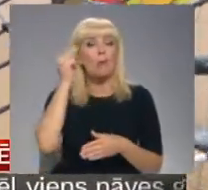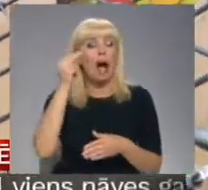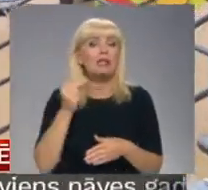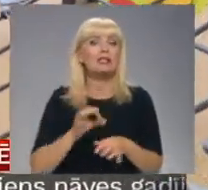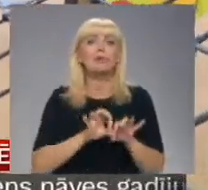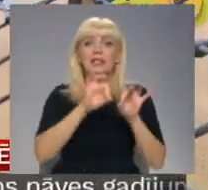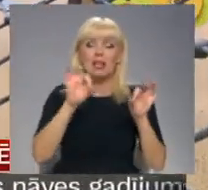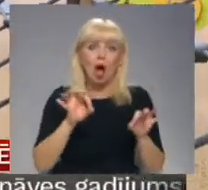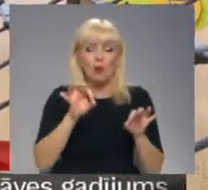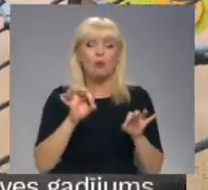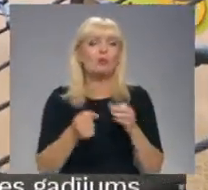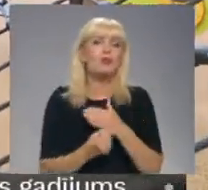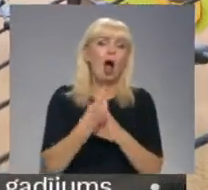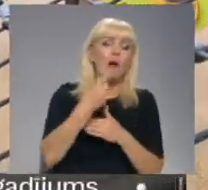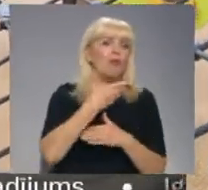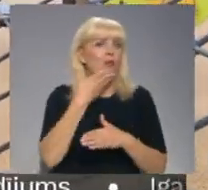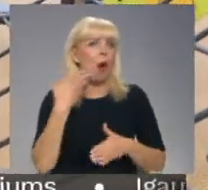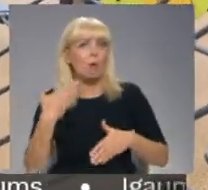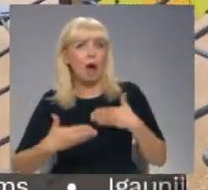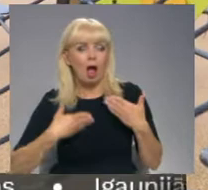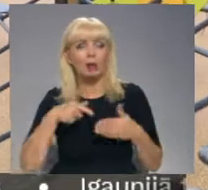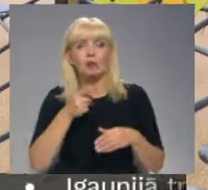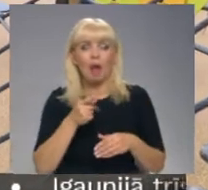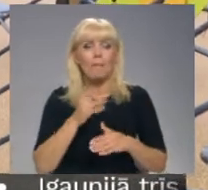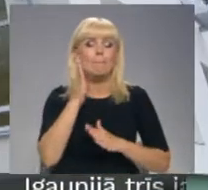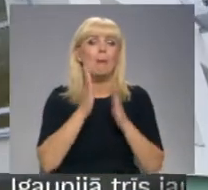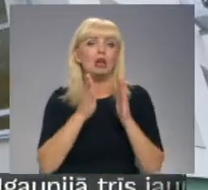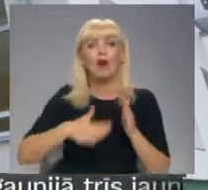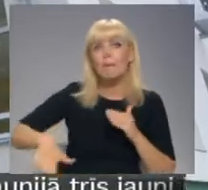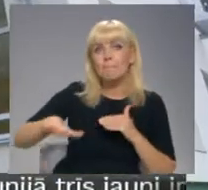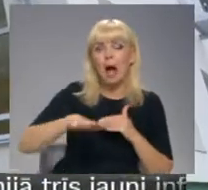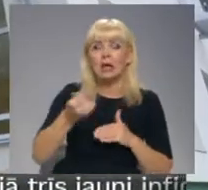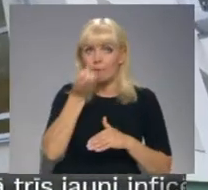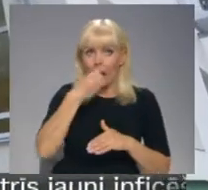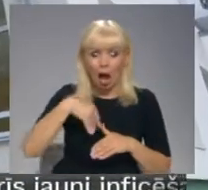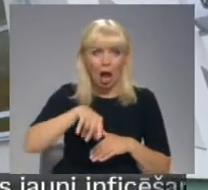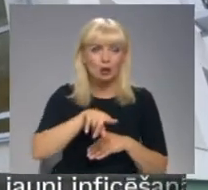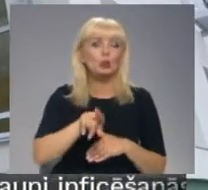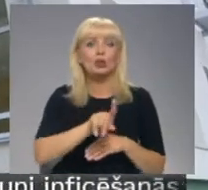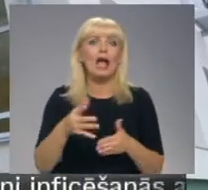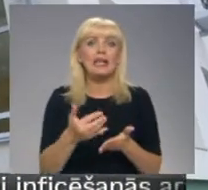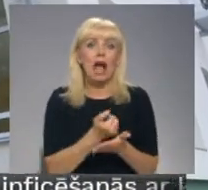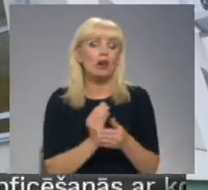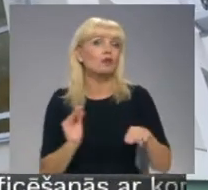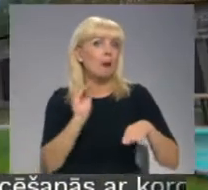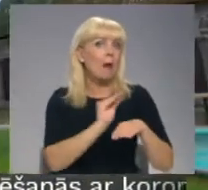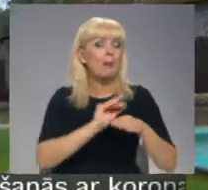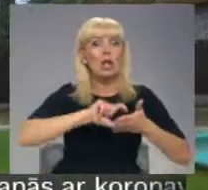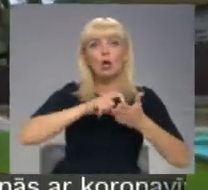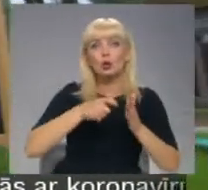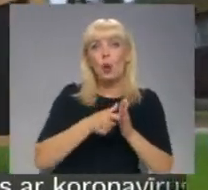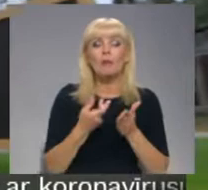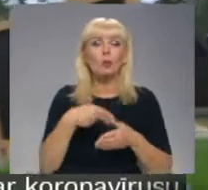nerada papildu satraukumu arī šeit, Mežaparka bērndārzā. Mežaparka bērndārzs ieguvis papildu telpas no